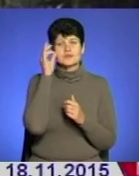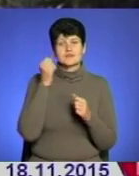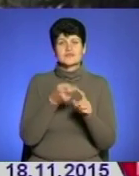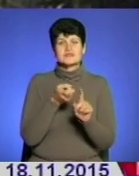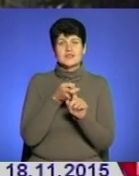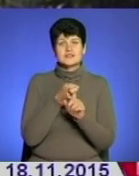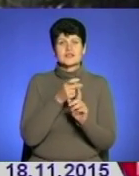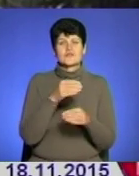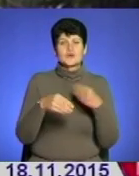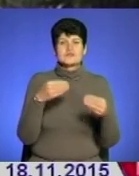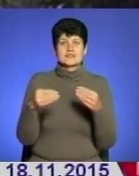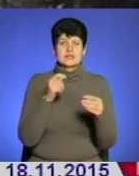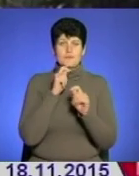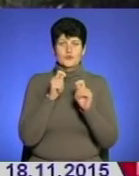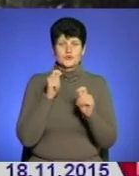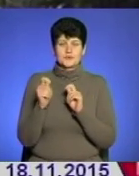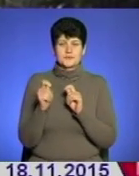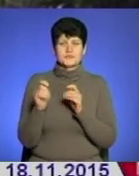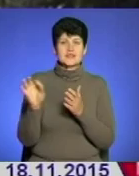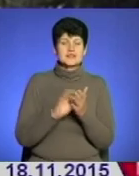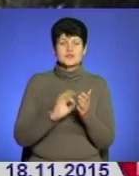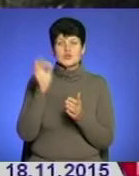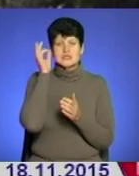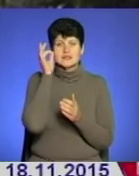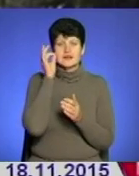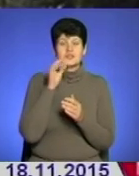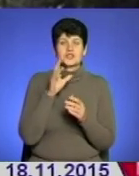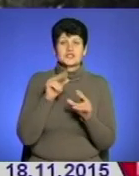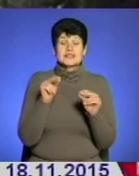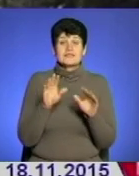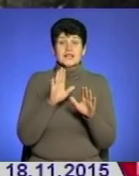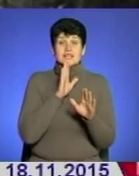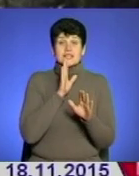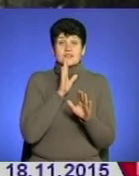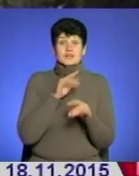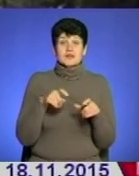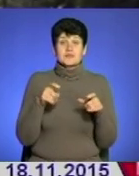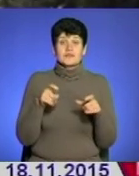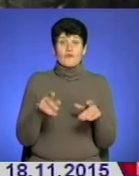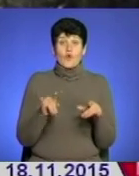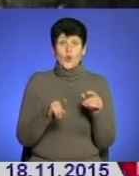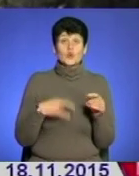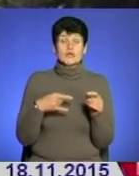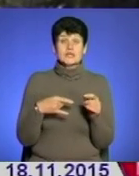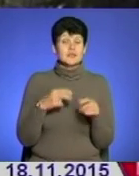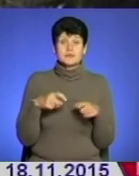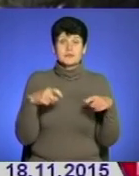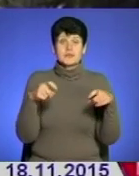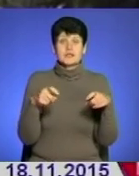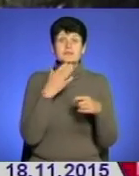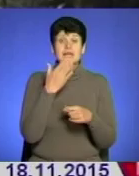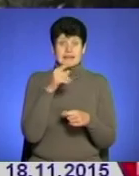розвезенням подарунків. Одразу згадав, як дитинка вибігла, така щаслива-щаслива дівчинка в колготках гарно вибігла і